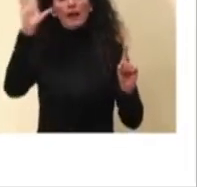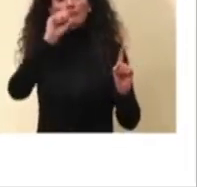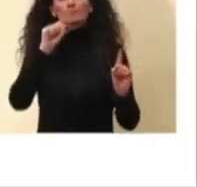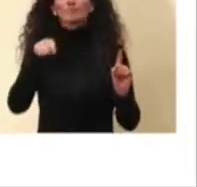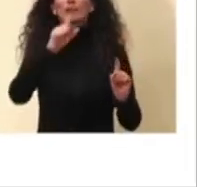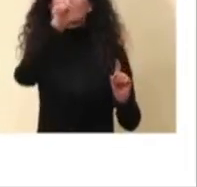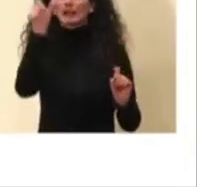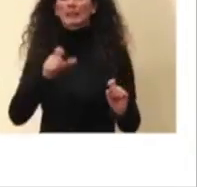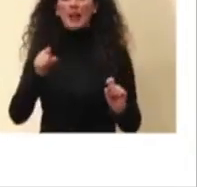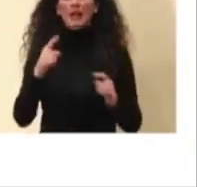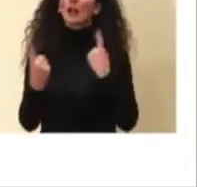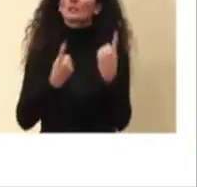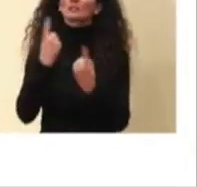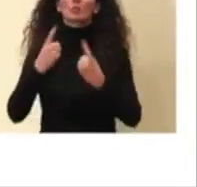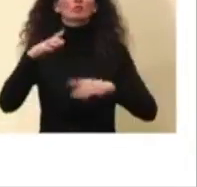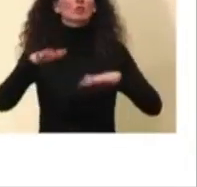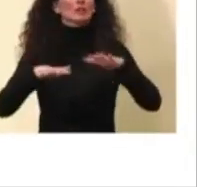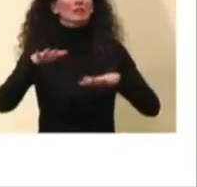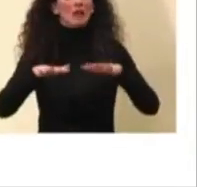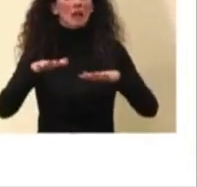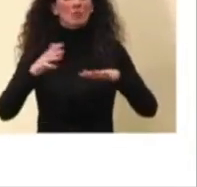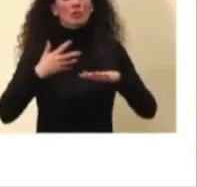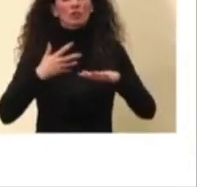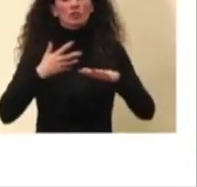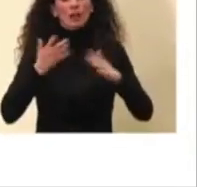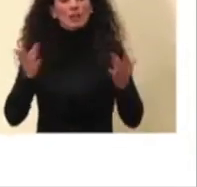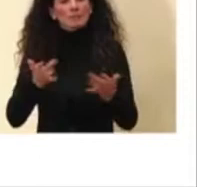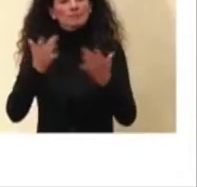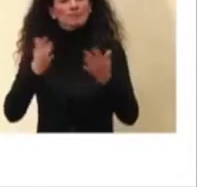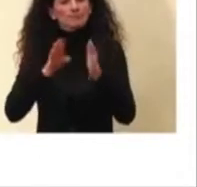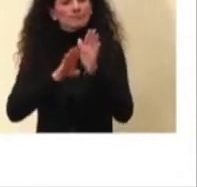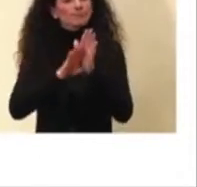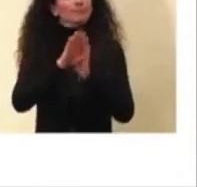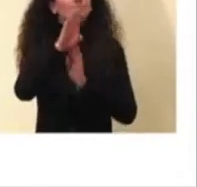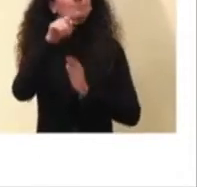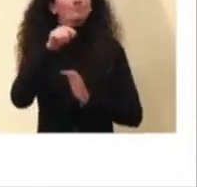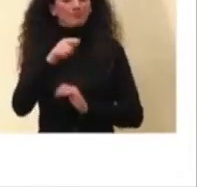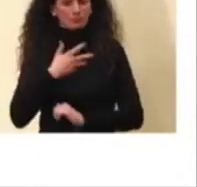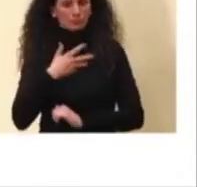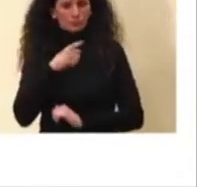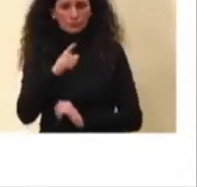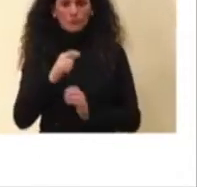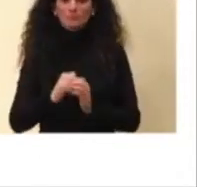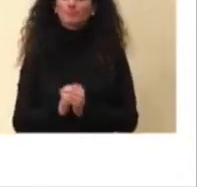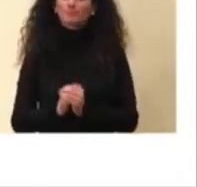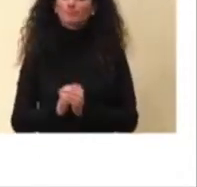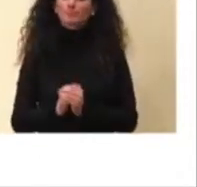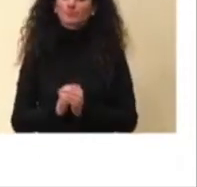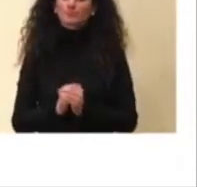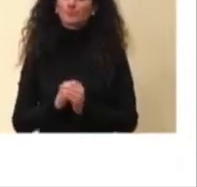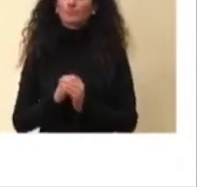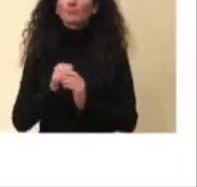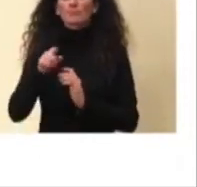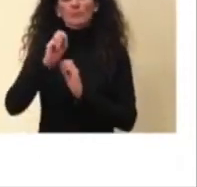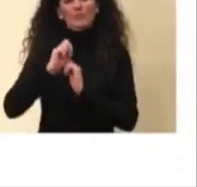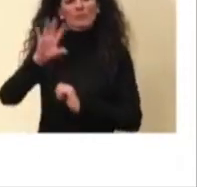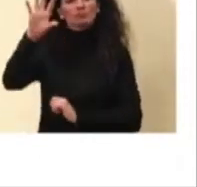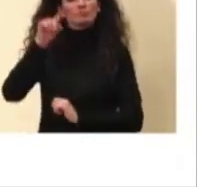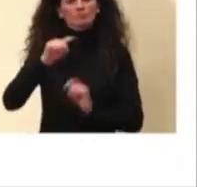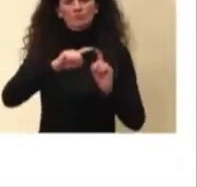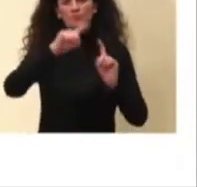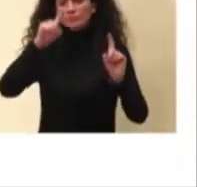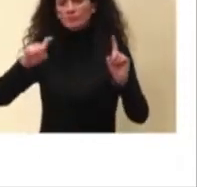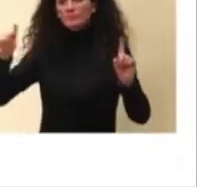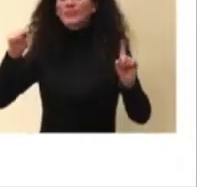situazione stabile vedremo che ha una leggera ricrescita in corso ed è un quadro come vedete che ci colloca in questo